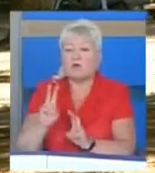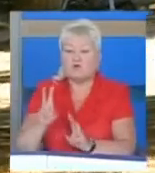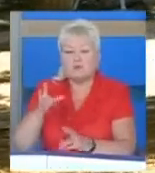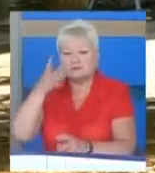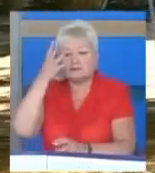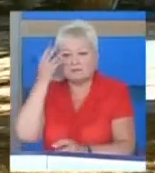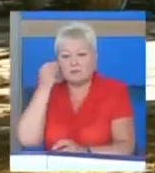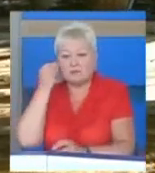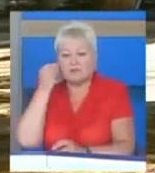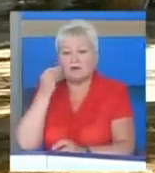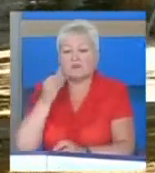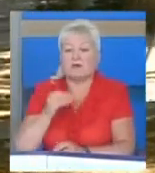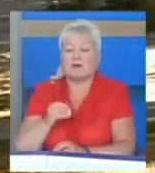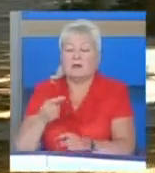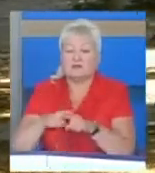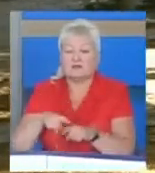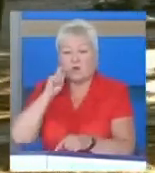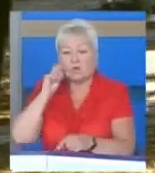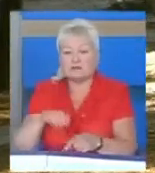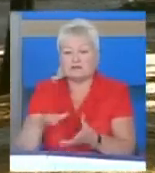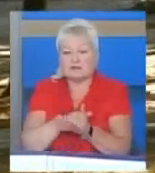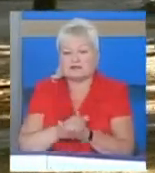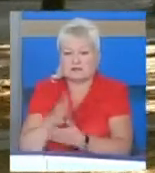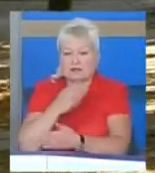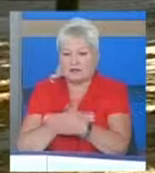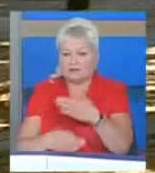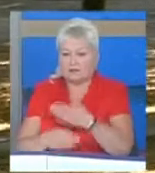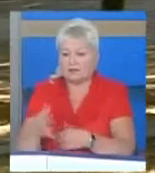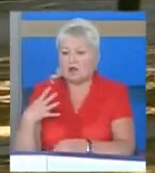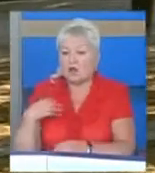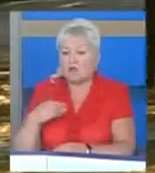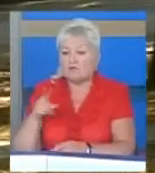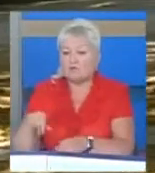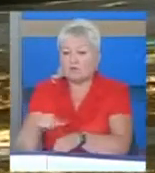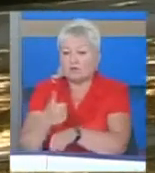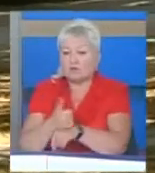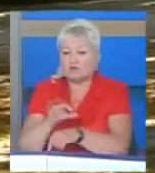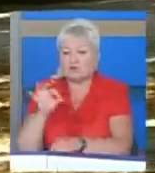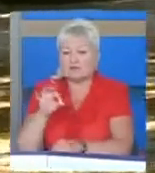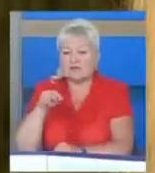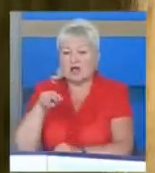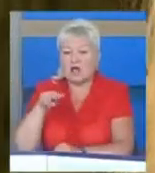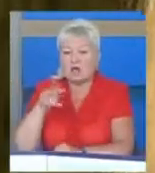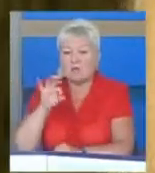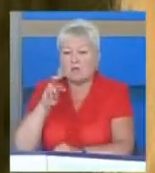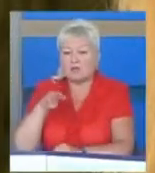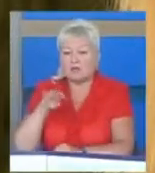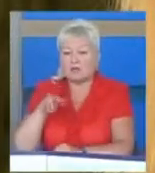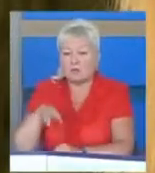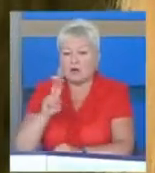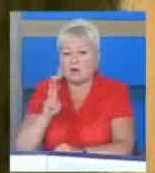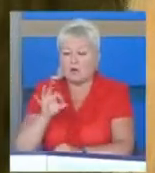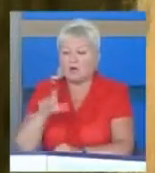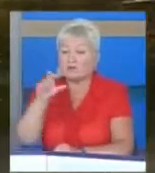'ятають так, як треба, – Всеукраїнська спілка інвалідів. У Львові її очолює Оксана Потимку. Людина, яку